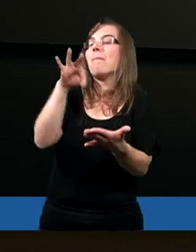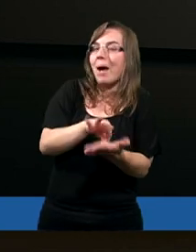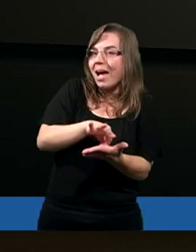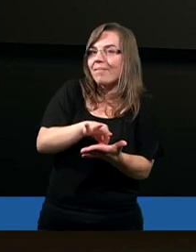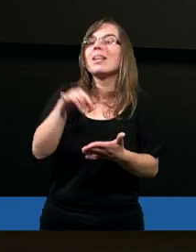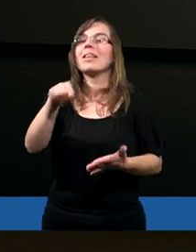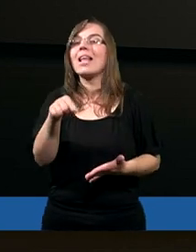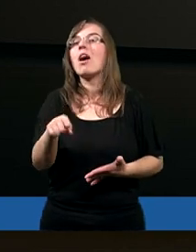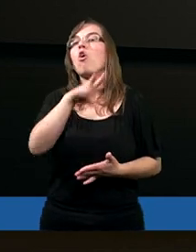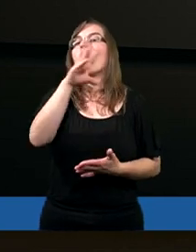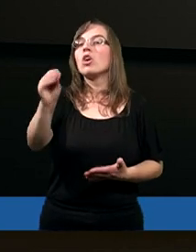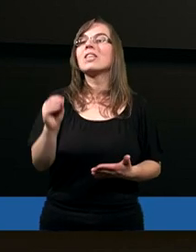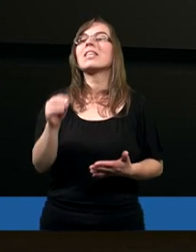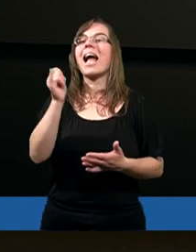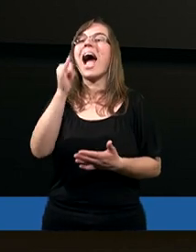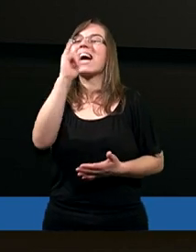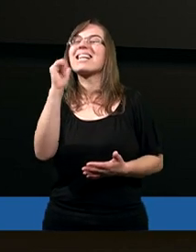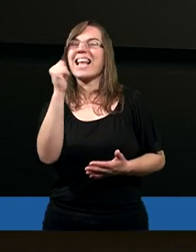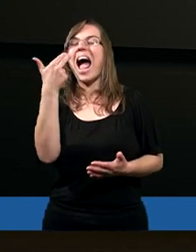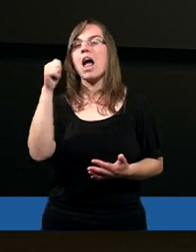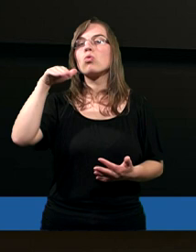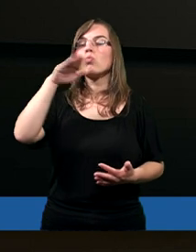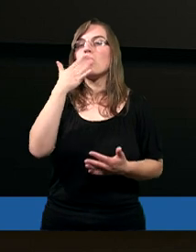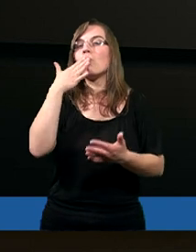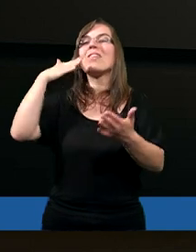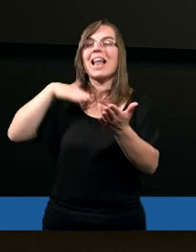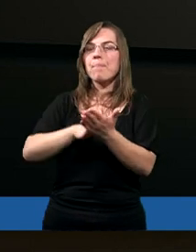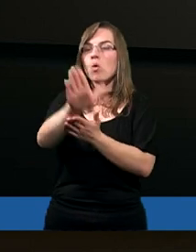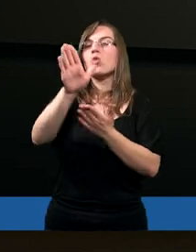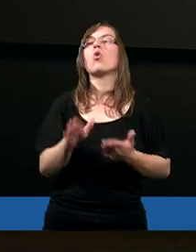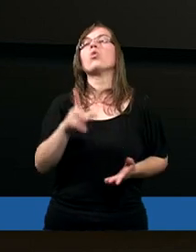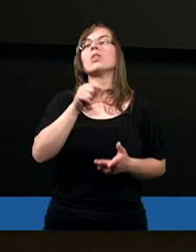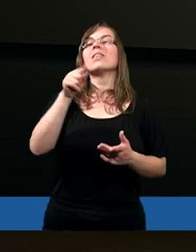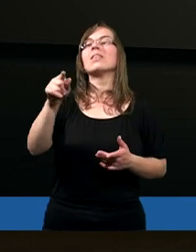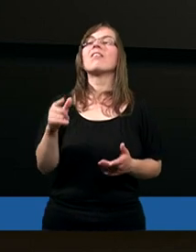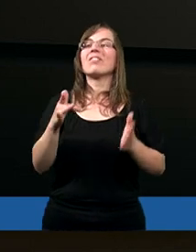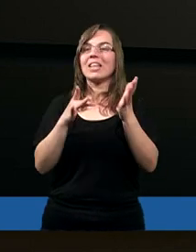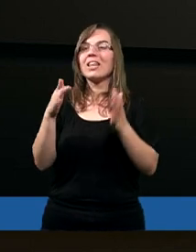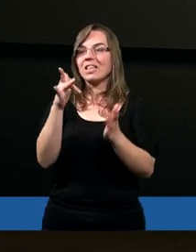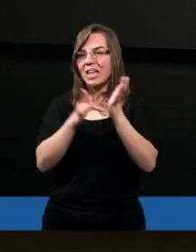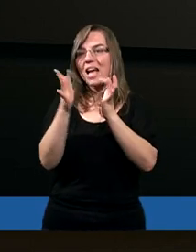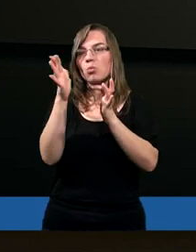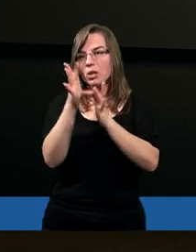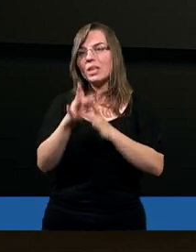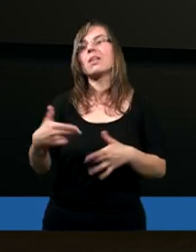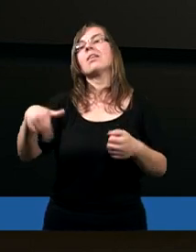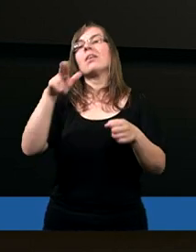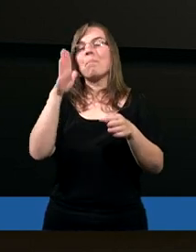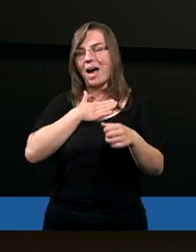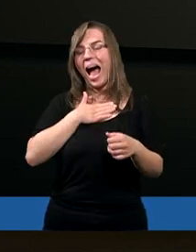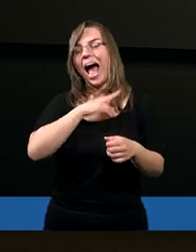dlatego, że właśnie, jak sam Janusz podkowieś na samym początku, że ma być drugie przyszłość Chrystusa, który ma nas